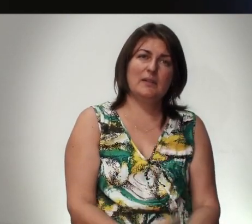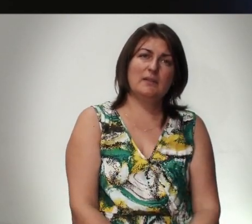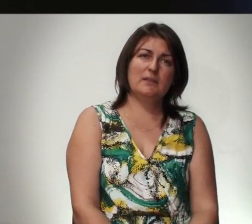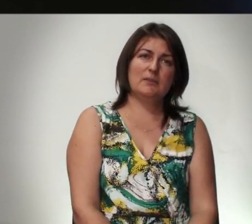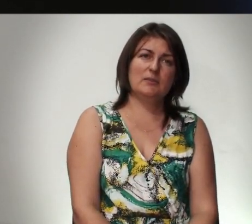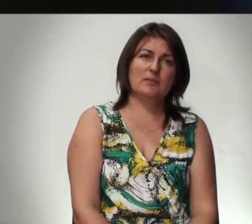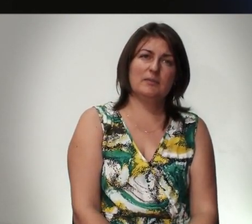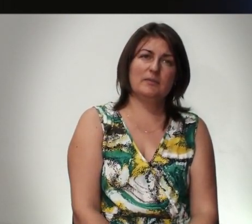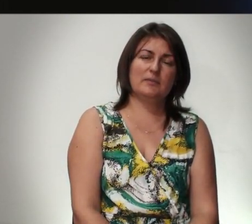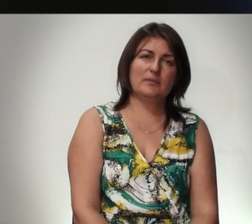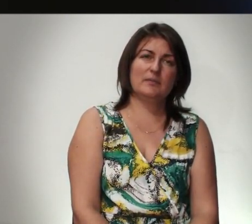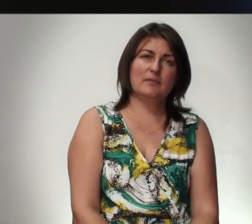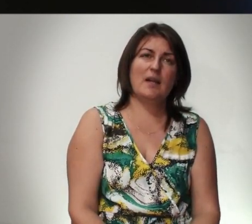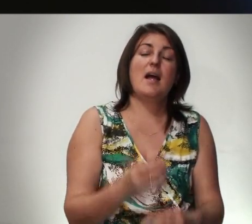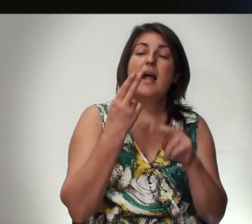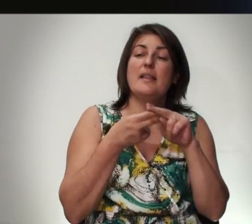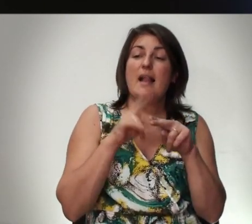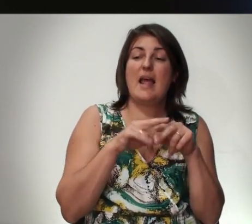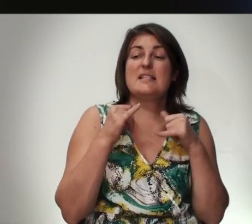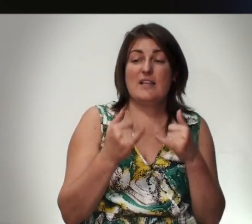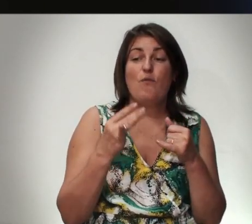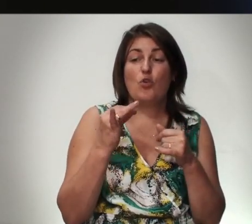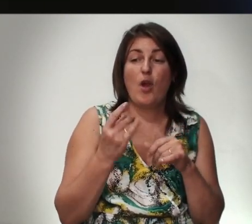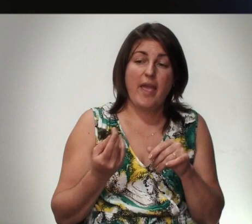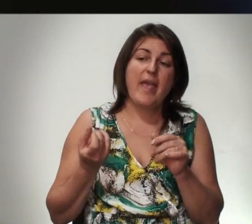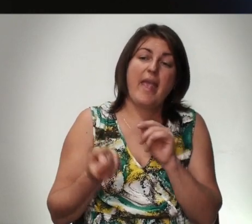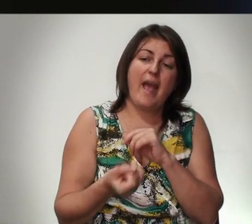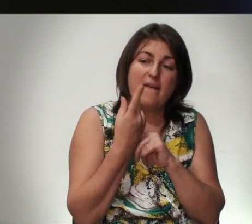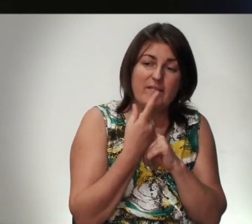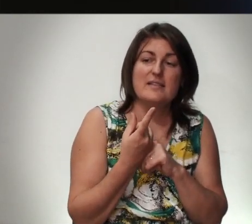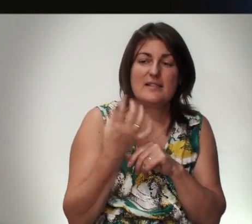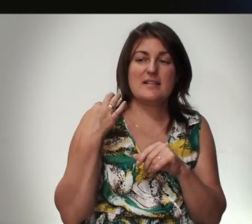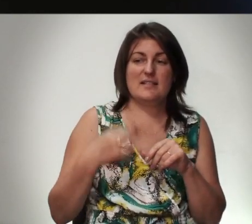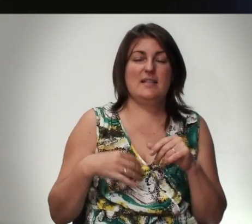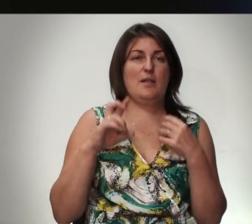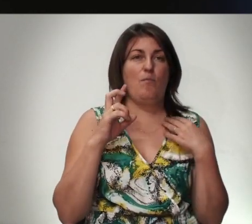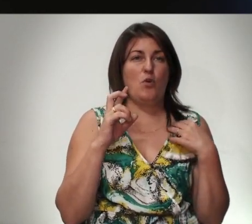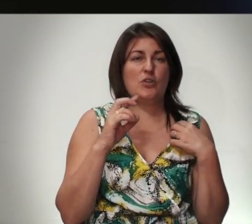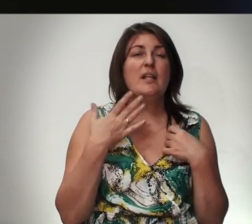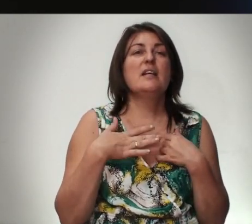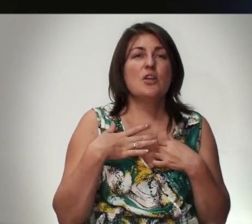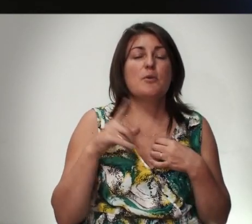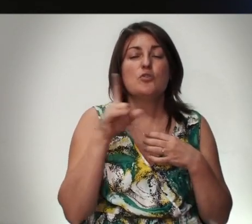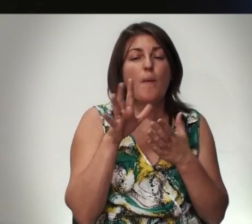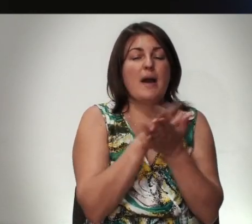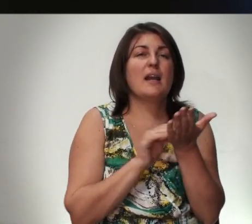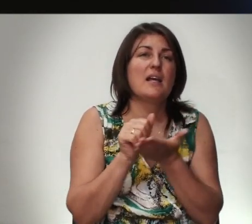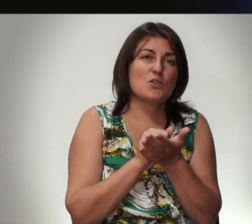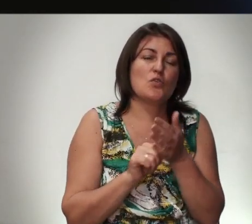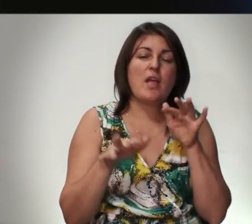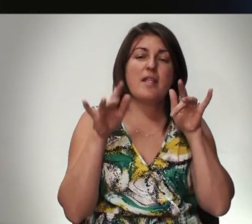Для Сего То И явился Сын Божий Для чего Чтобы Разрушить